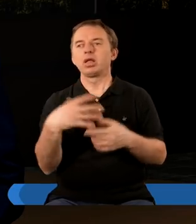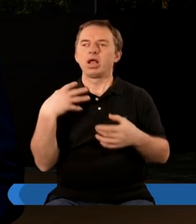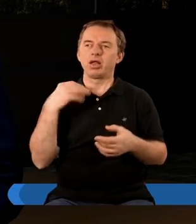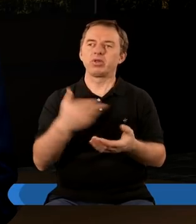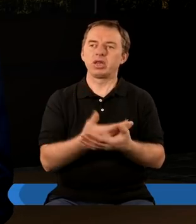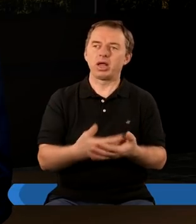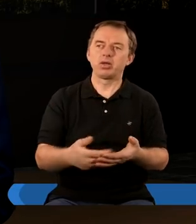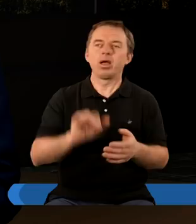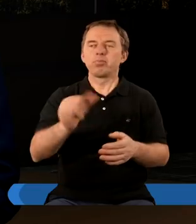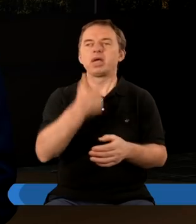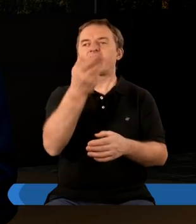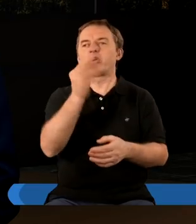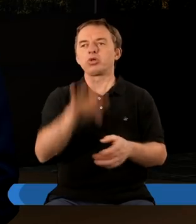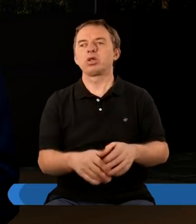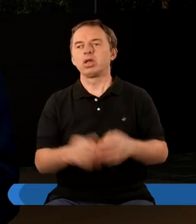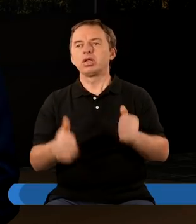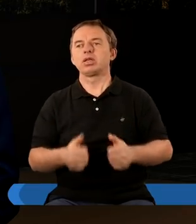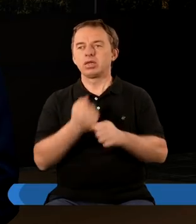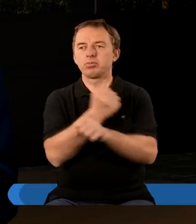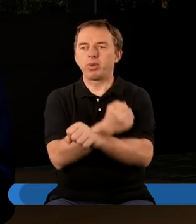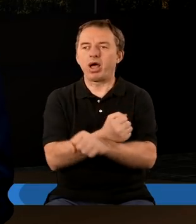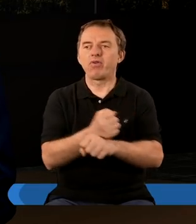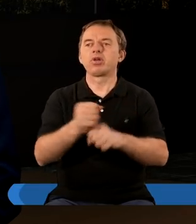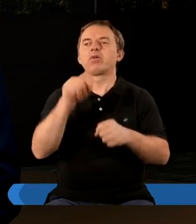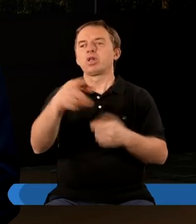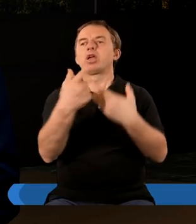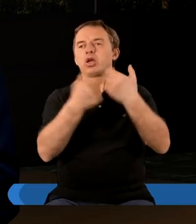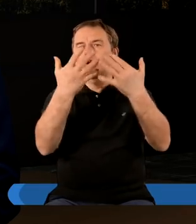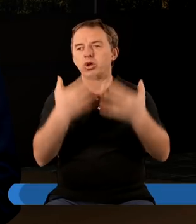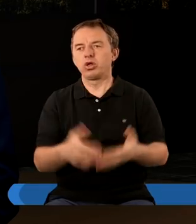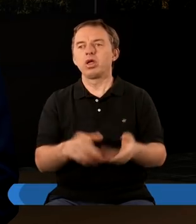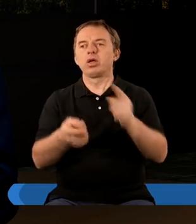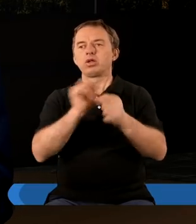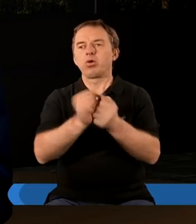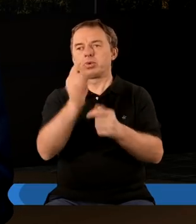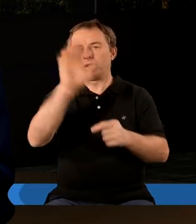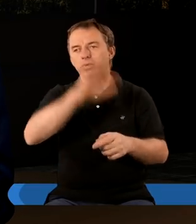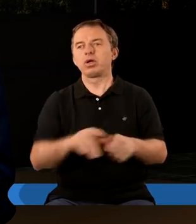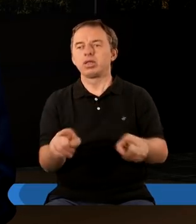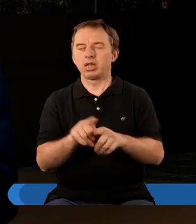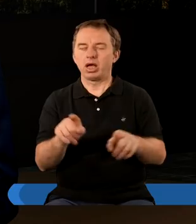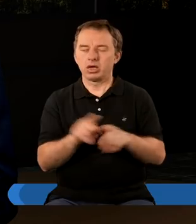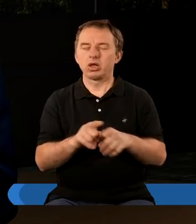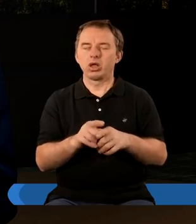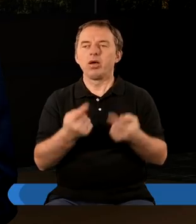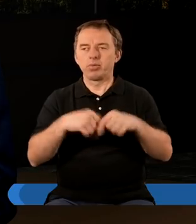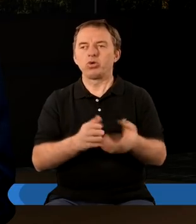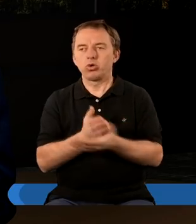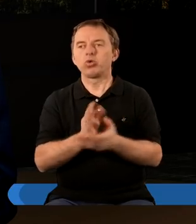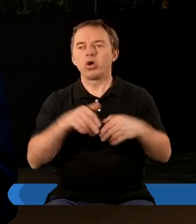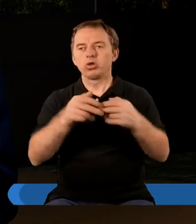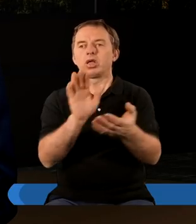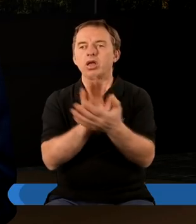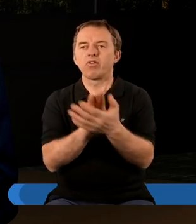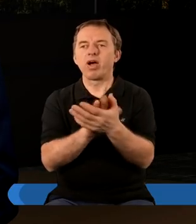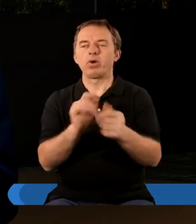jak lewici na ziemi, tak tutaj te pierwociny zbawionych też w tej liczbie są przed Bogiem i co robią? Tak, że pełnią służbę, oddają